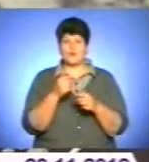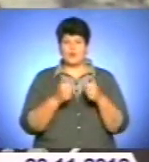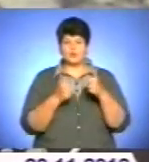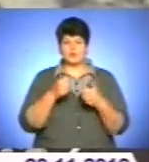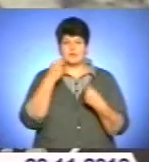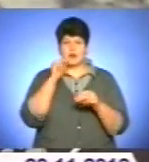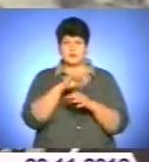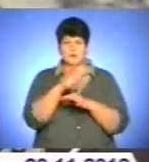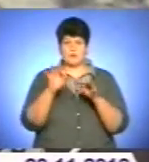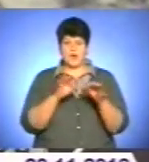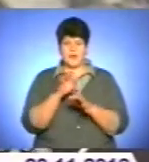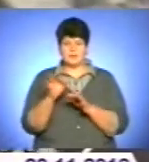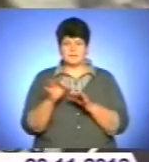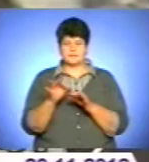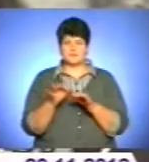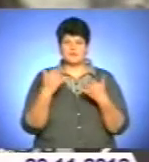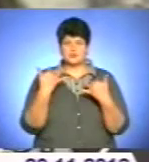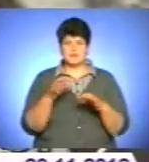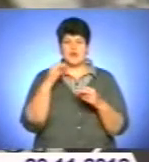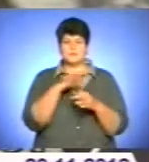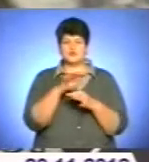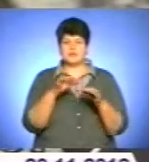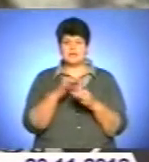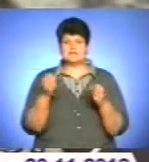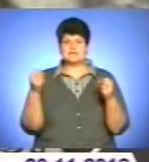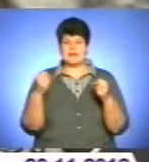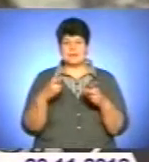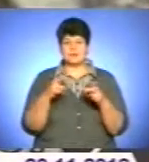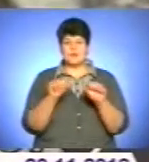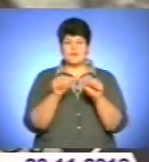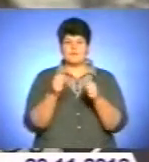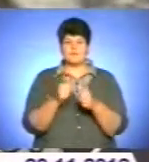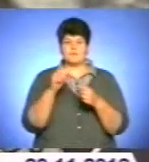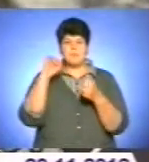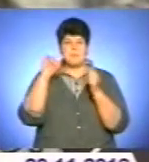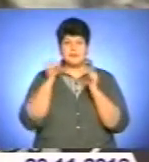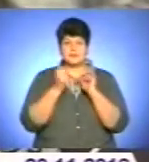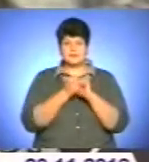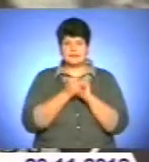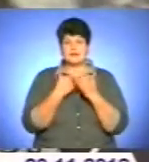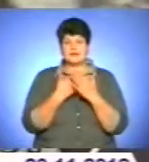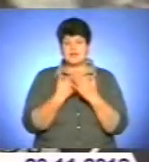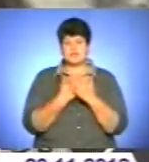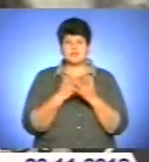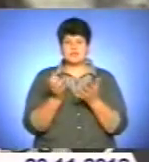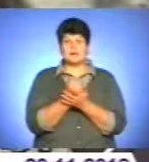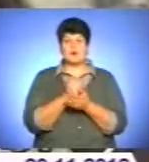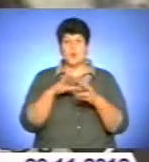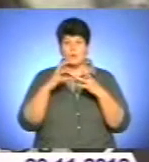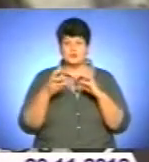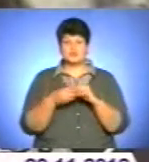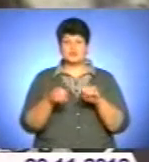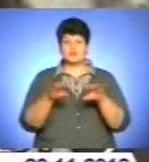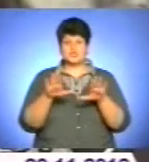обустановки пам'ятника ми вже обговорювали з спеціалістами і, кажуть, прийшли до спільного рішення. Зараз, я думаю,